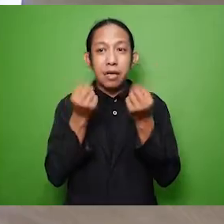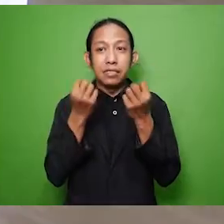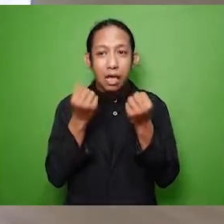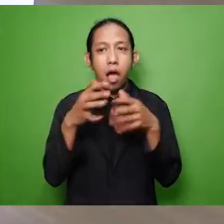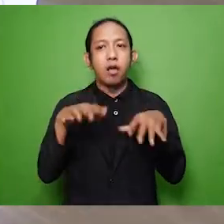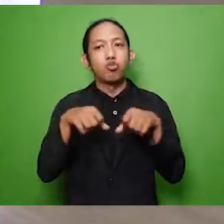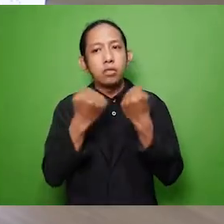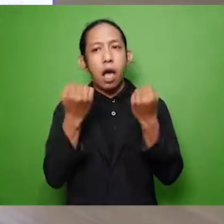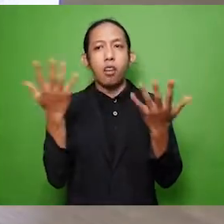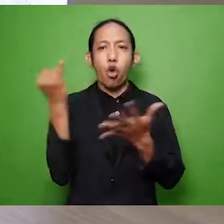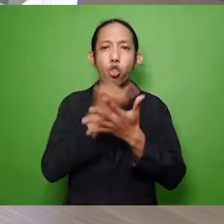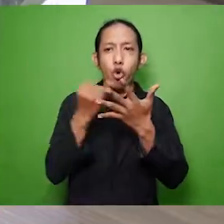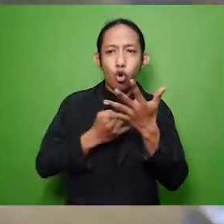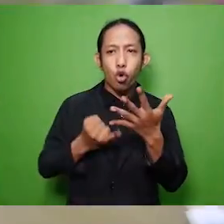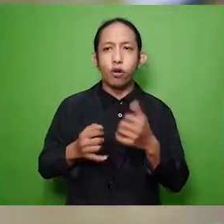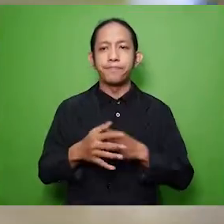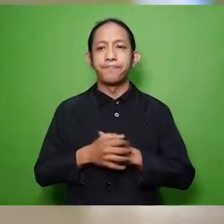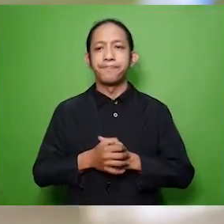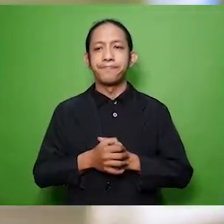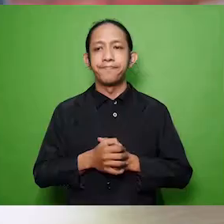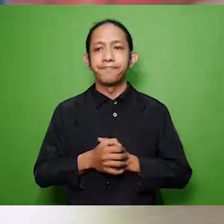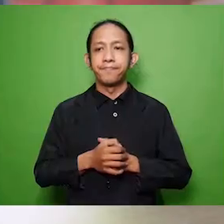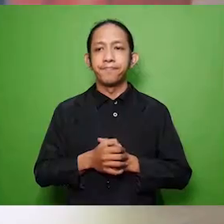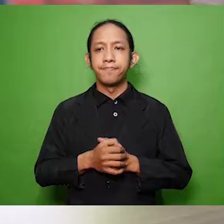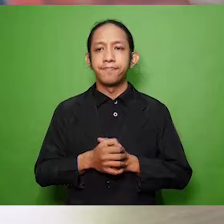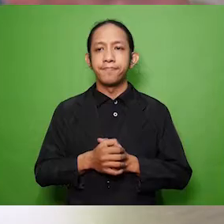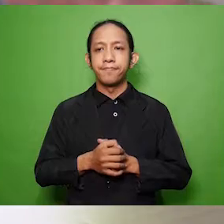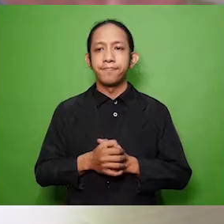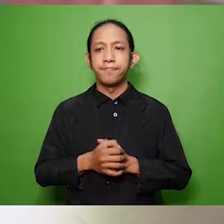masker sudah basah, rusak, maupun kotor.